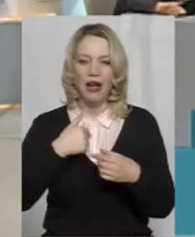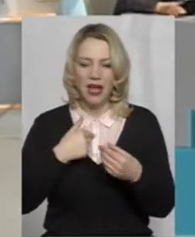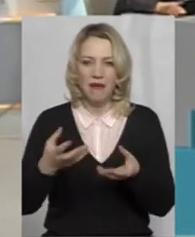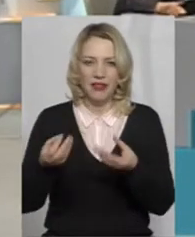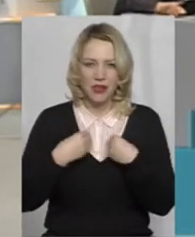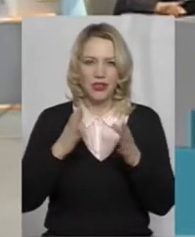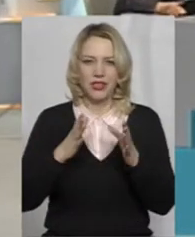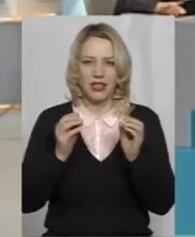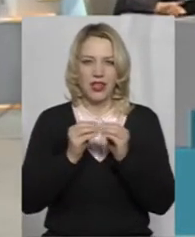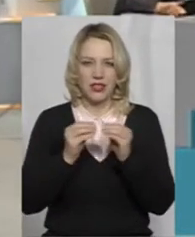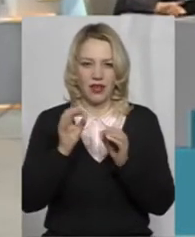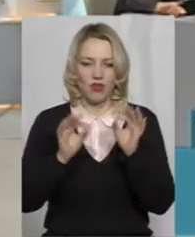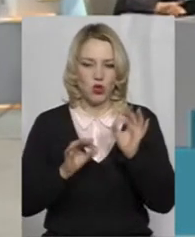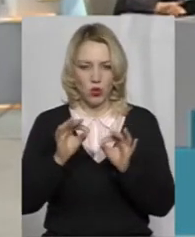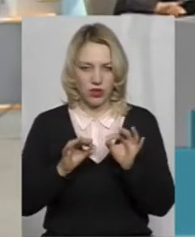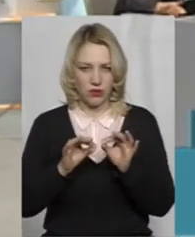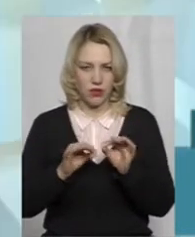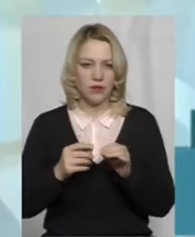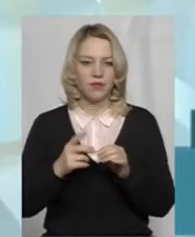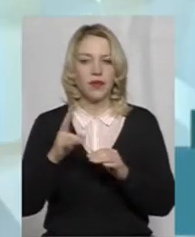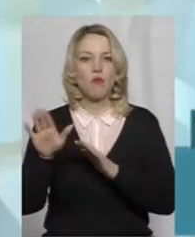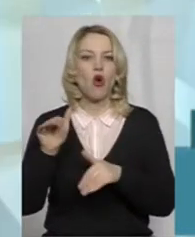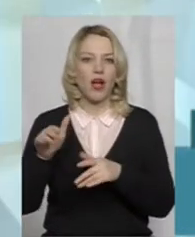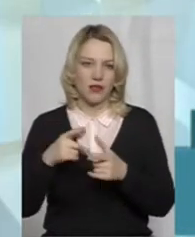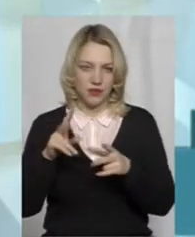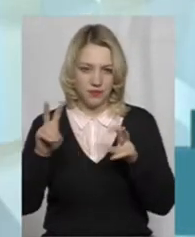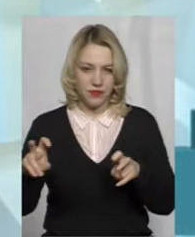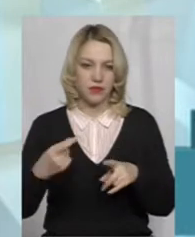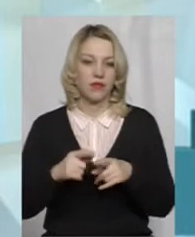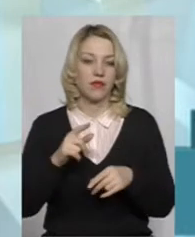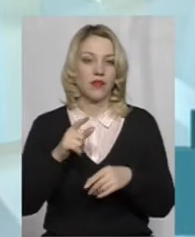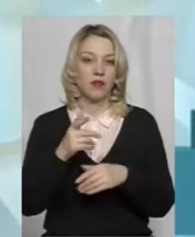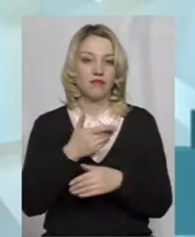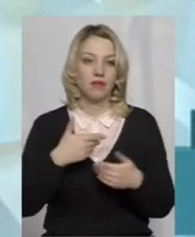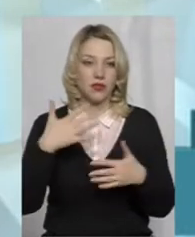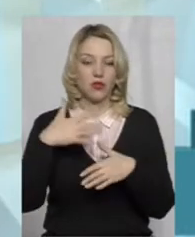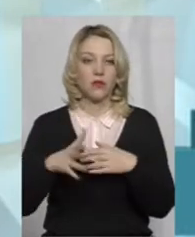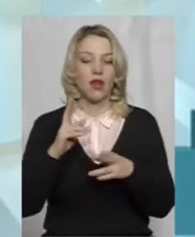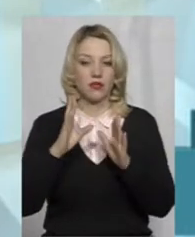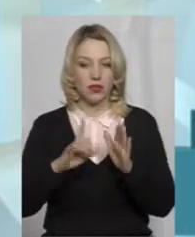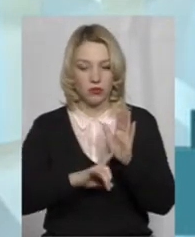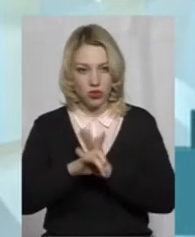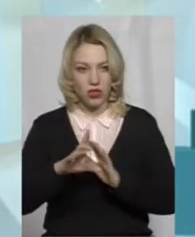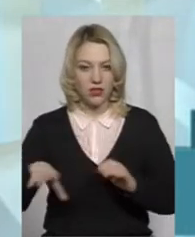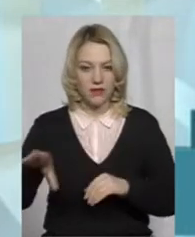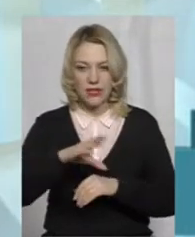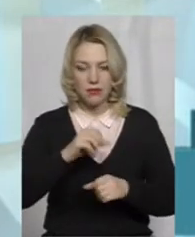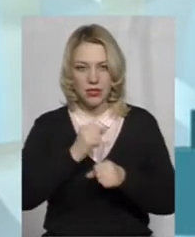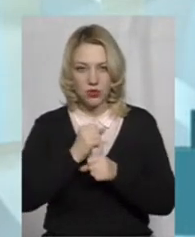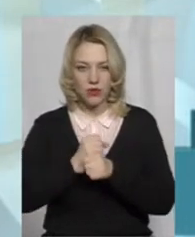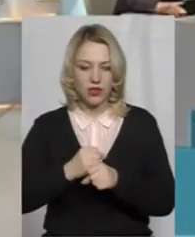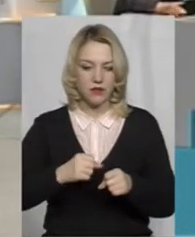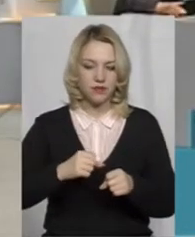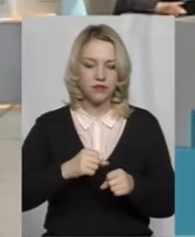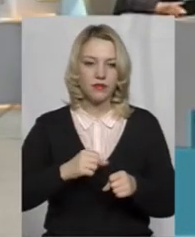власної фірми кіновідеопрокат. Ми розуміємо, що як тільки запуститься вся мережа Хмельницької